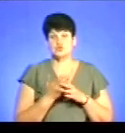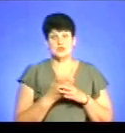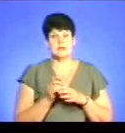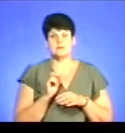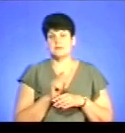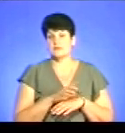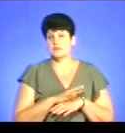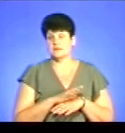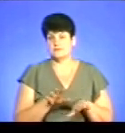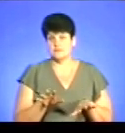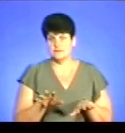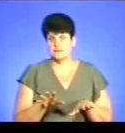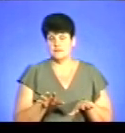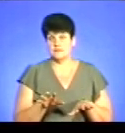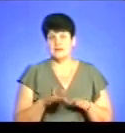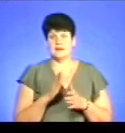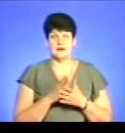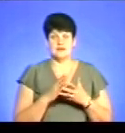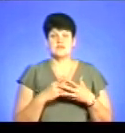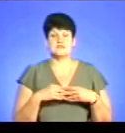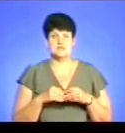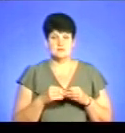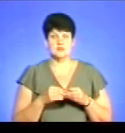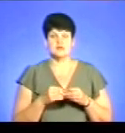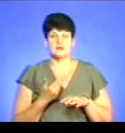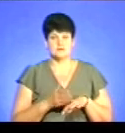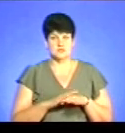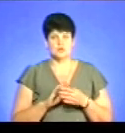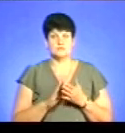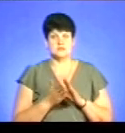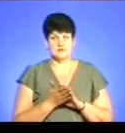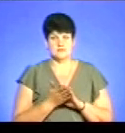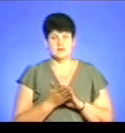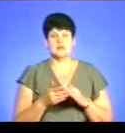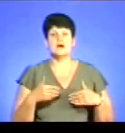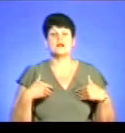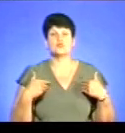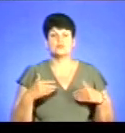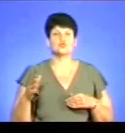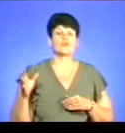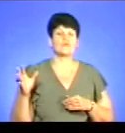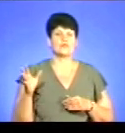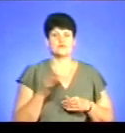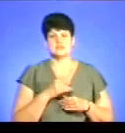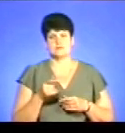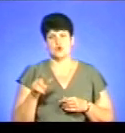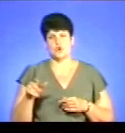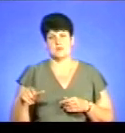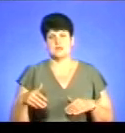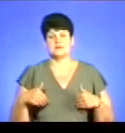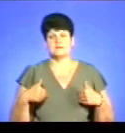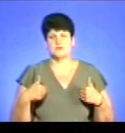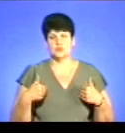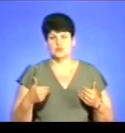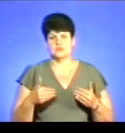призначається, і є в сім'ї конкретні обставини, що склалися, я рекомендую всім громадянам звернутися і